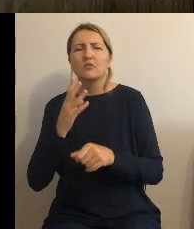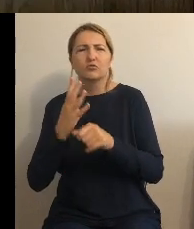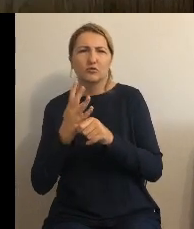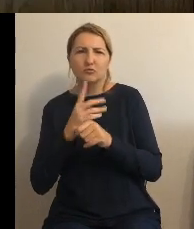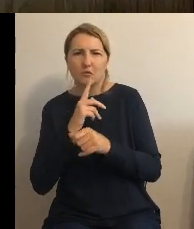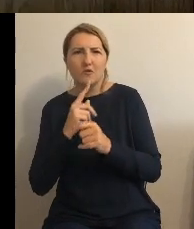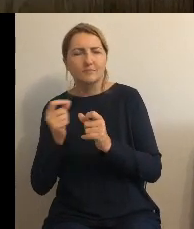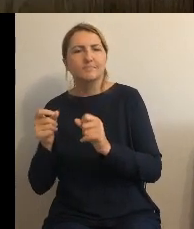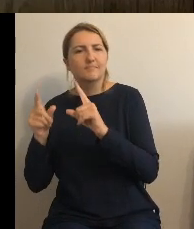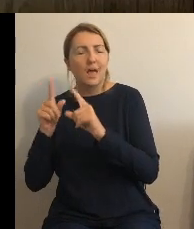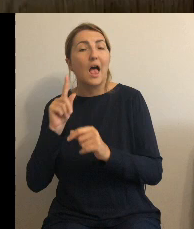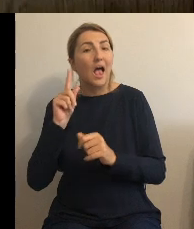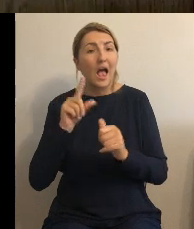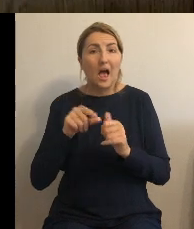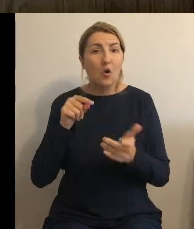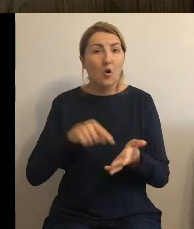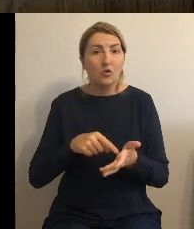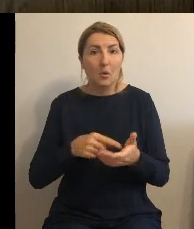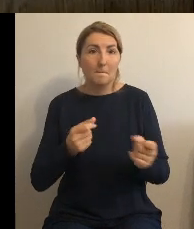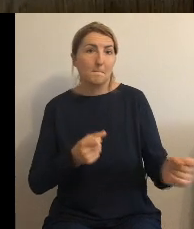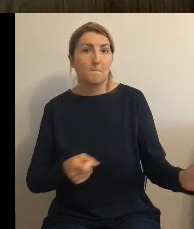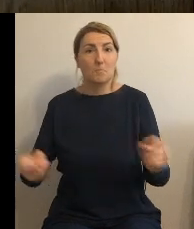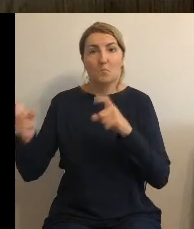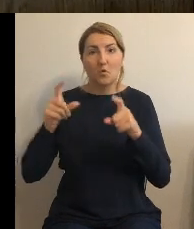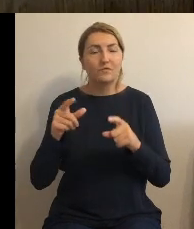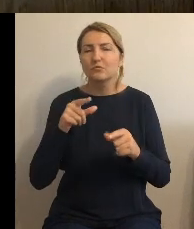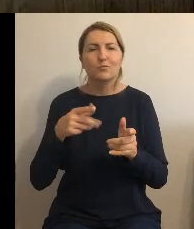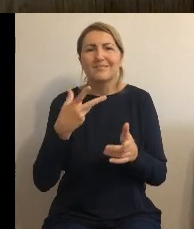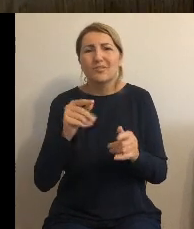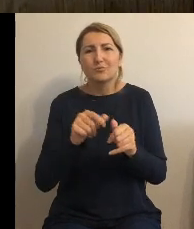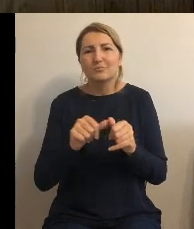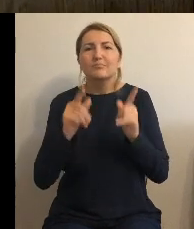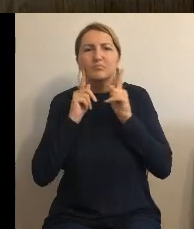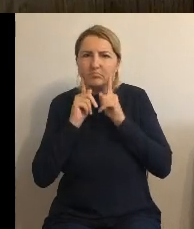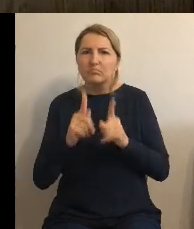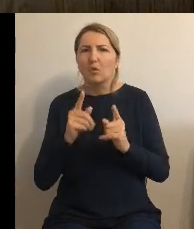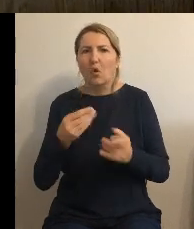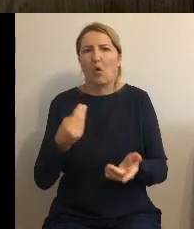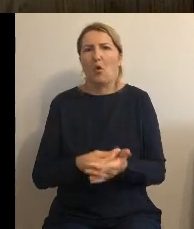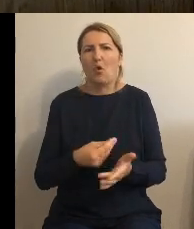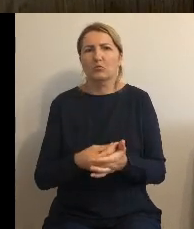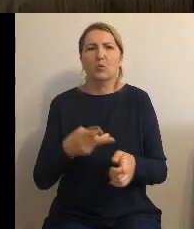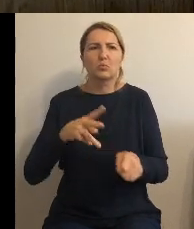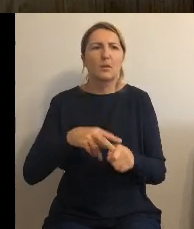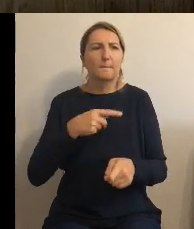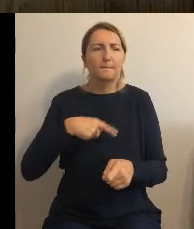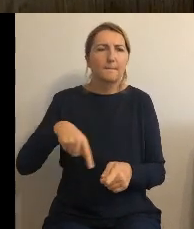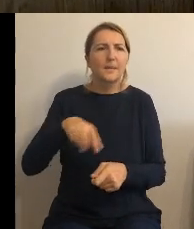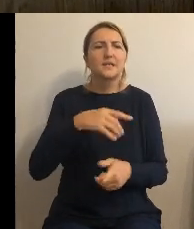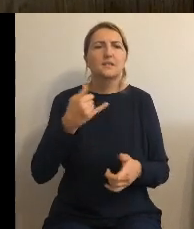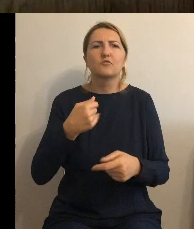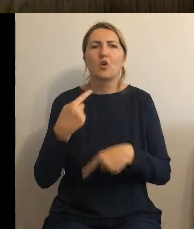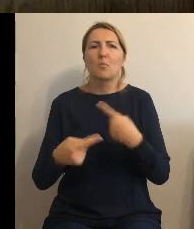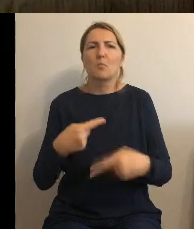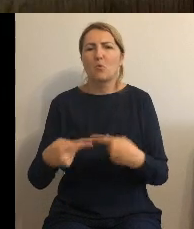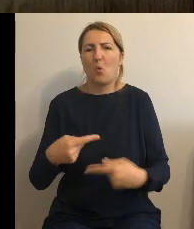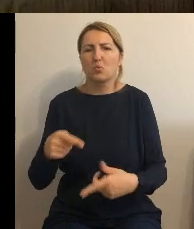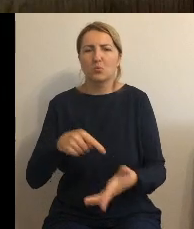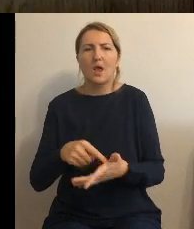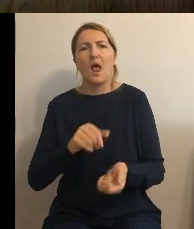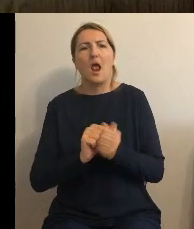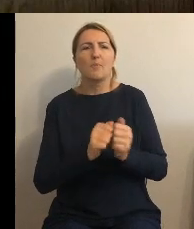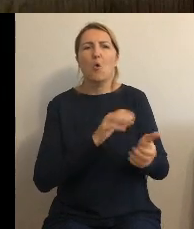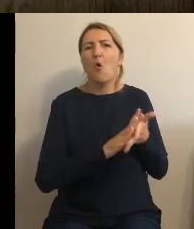jest podyktowane podwyżką tylko to są rzeczywiste koszty które my ponosimy na wyprodukowanie tego czy oczyszczenie